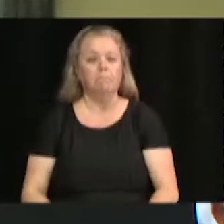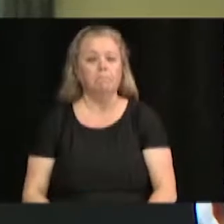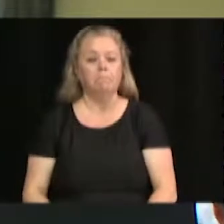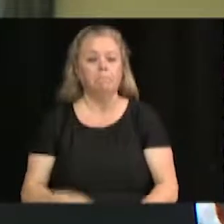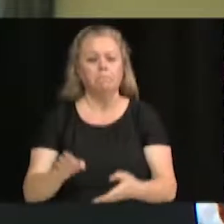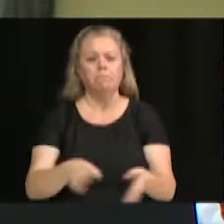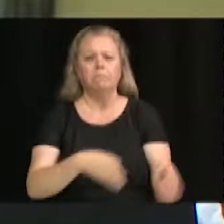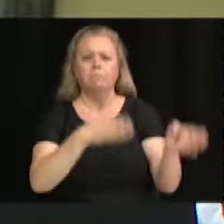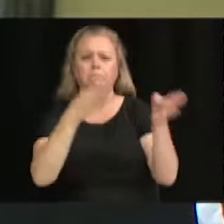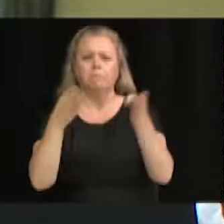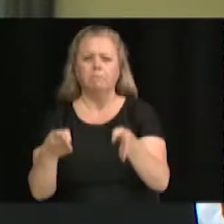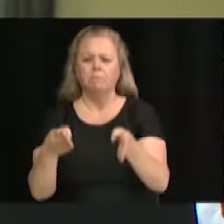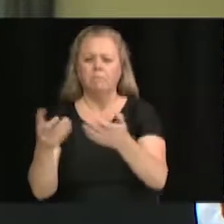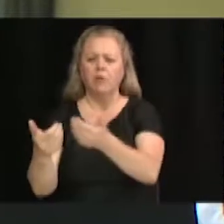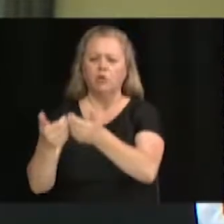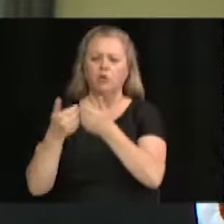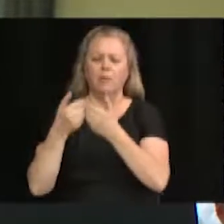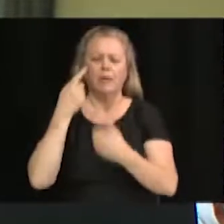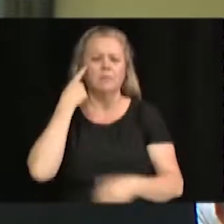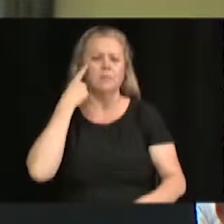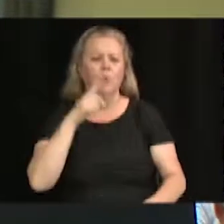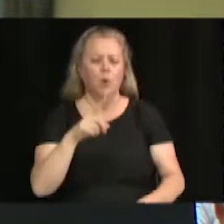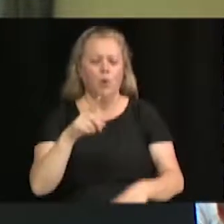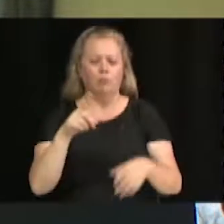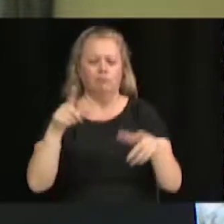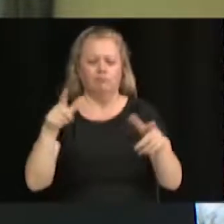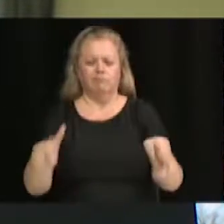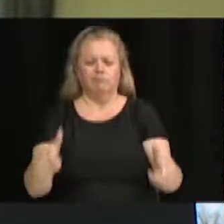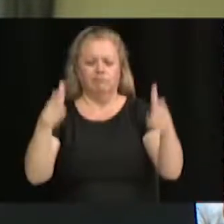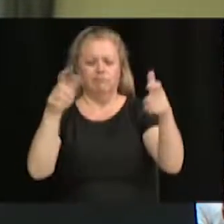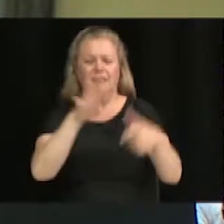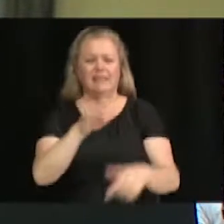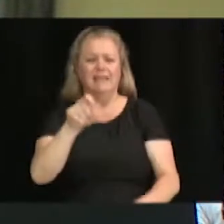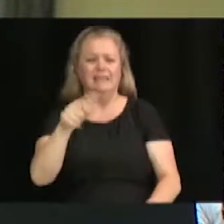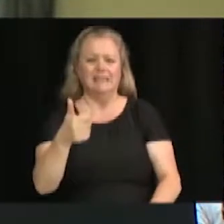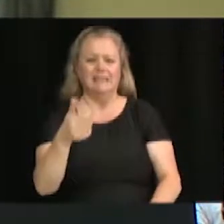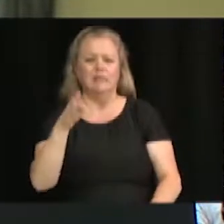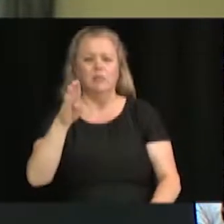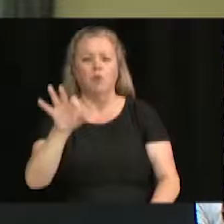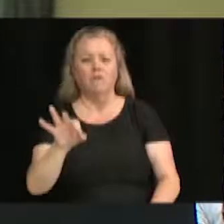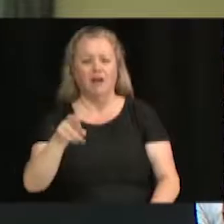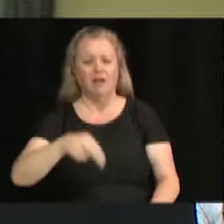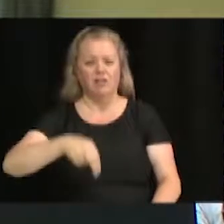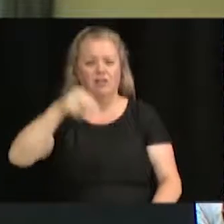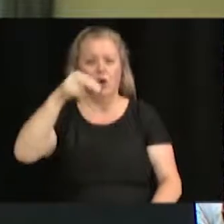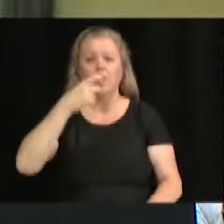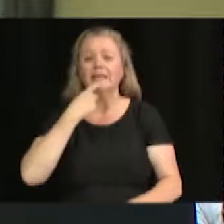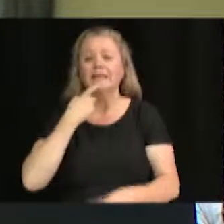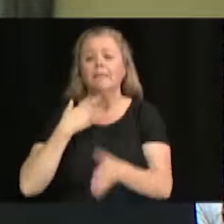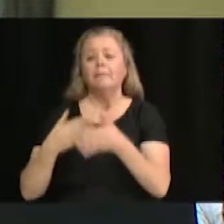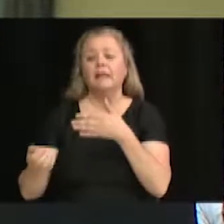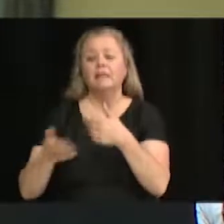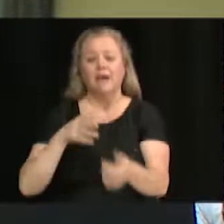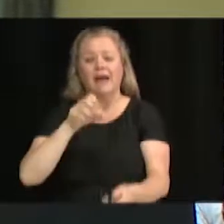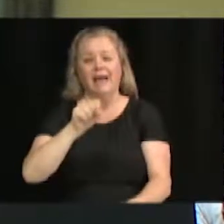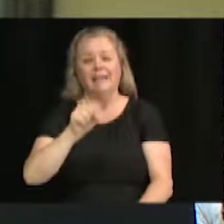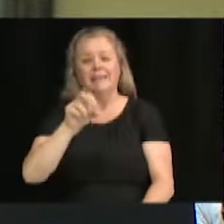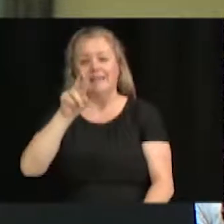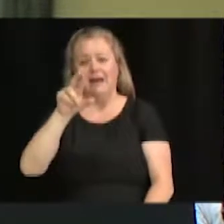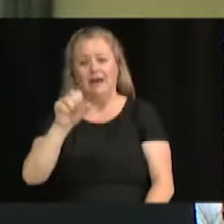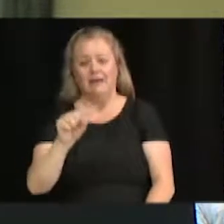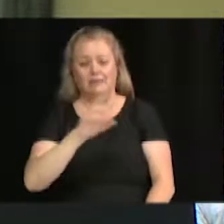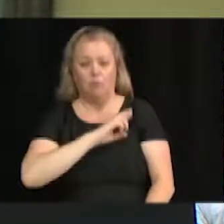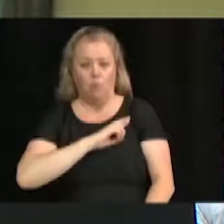Une demande visant l'immeuble du 410 boulevard des Bois-Francs-Nord par les placements SRS-Roi Incorporé,